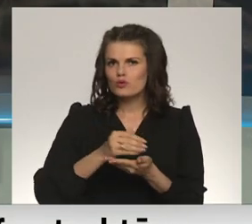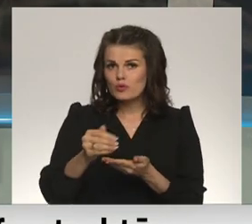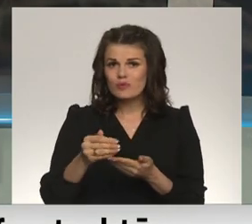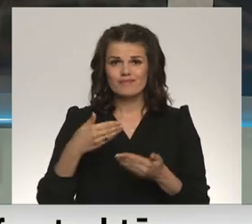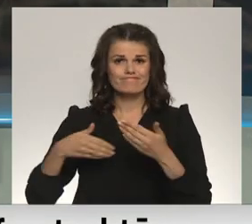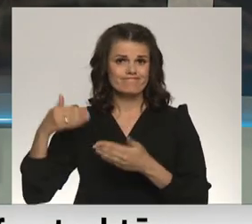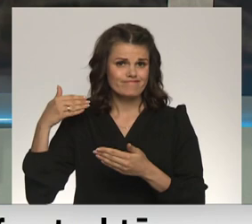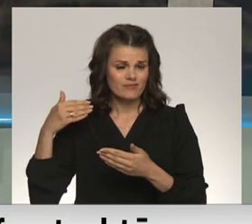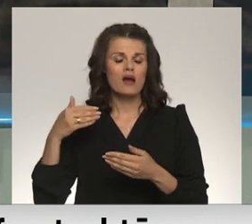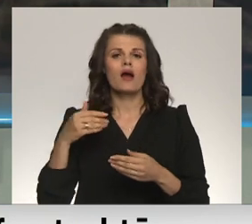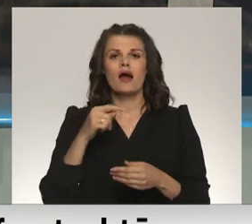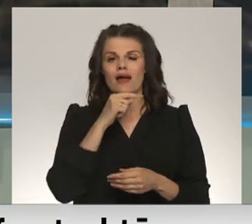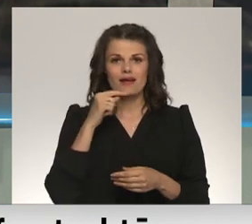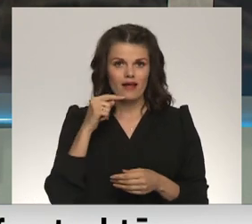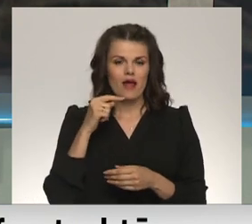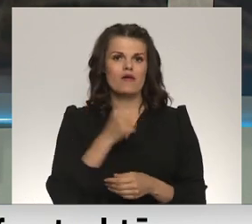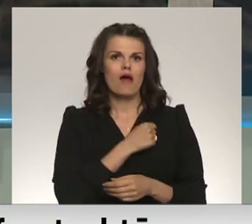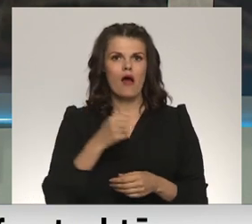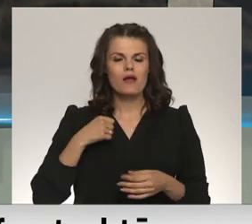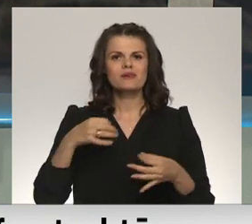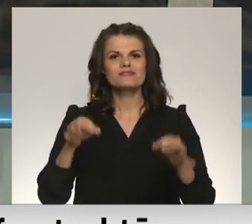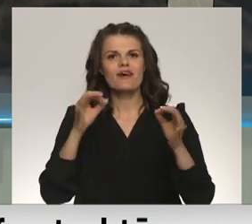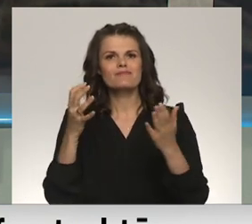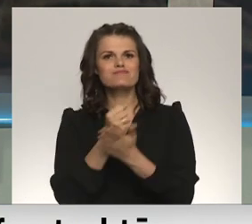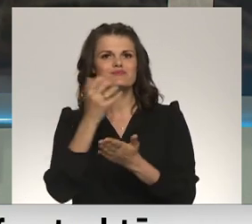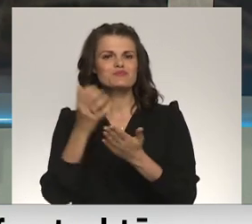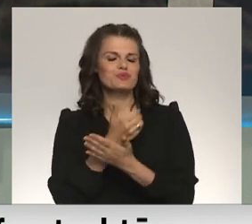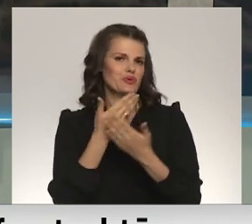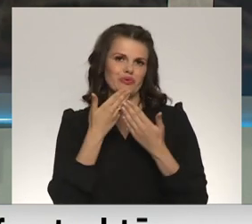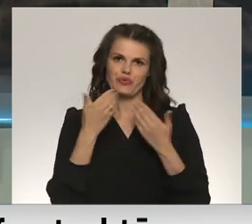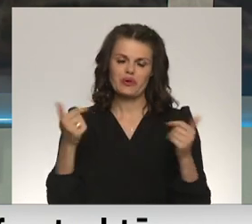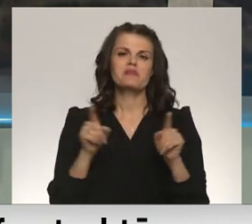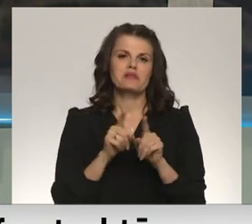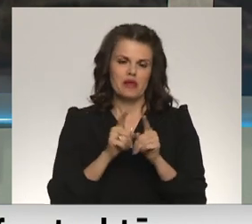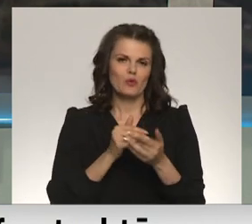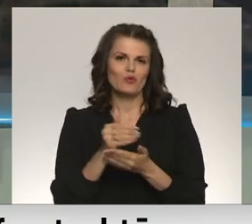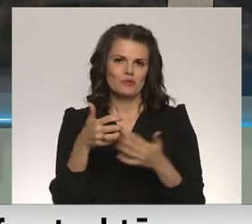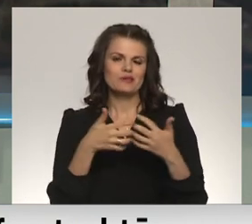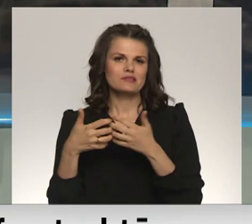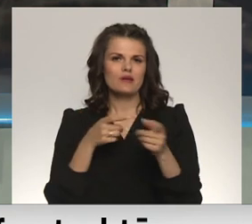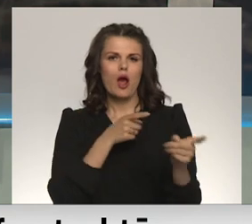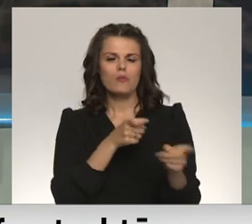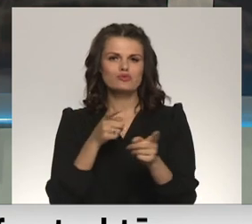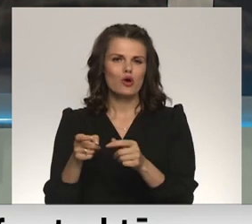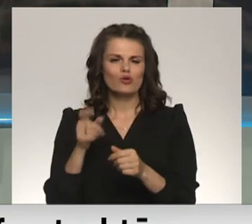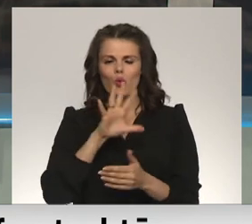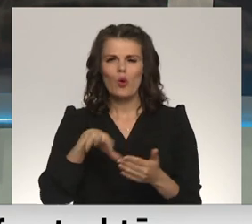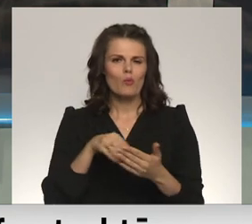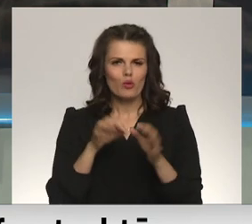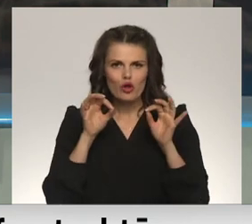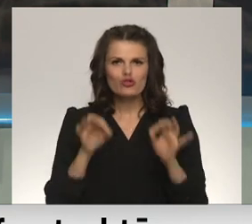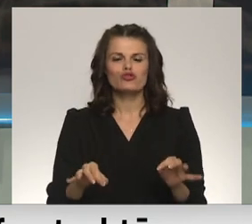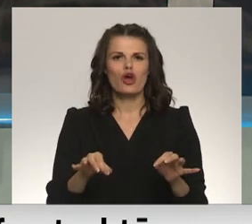pēdējās dienaktas laikā Krievijas karaspēks nozīmīgus panākumus nav guvis. Apšaudēs joprojām visbiežāk cieši tieši